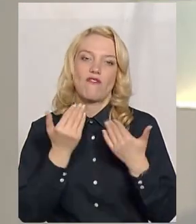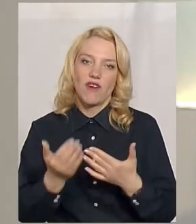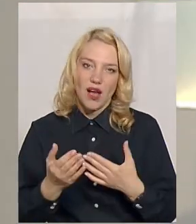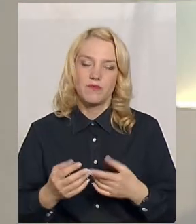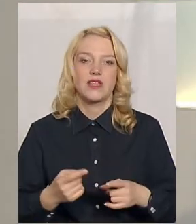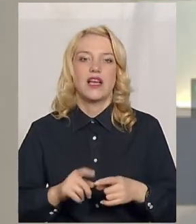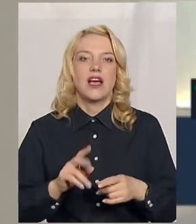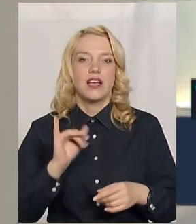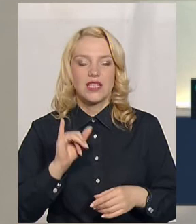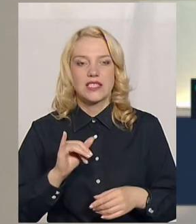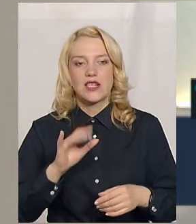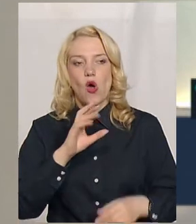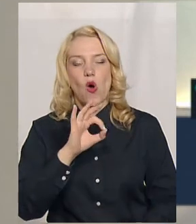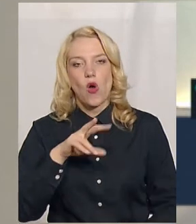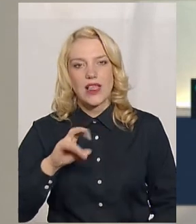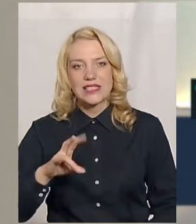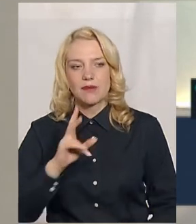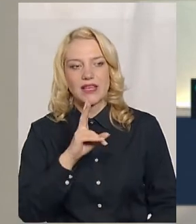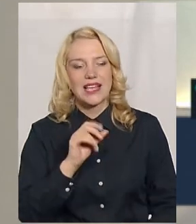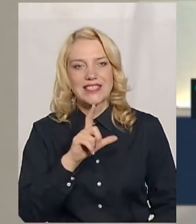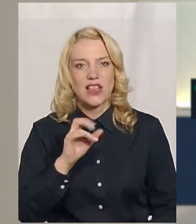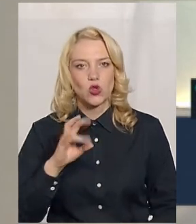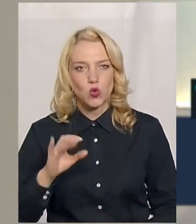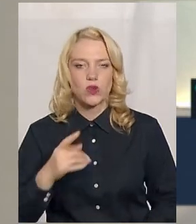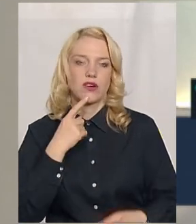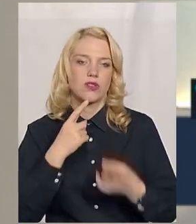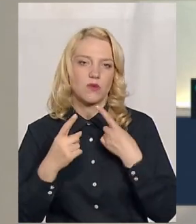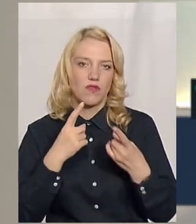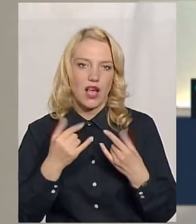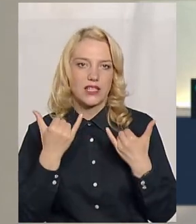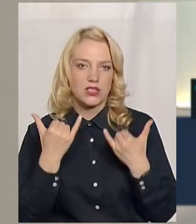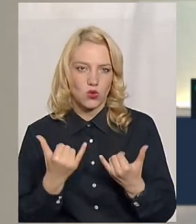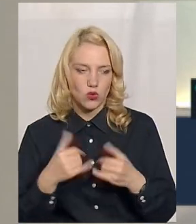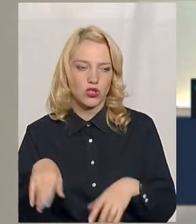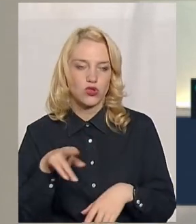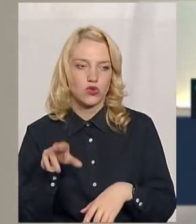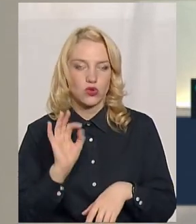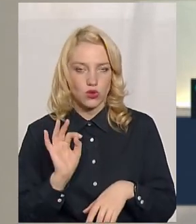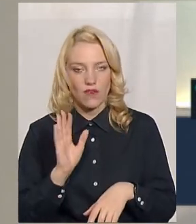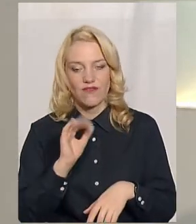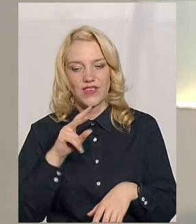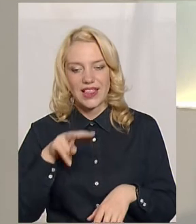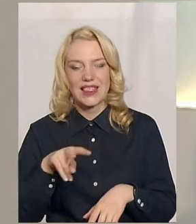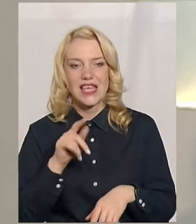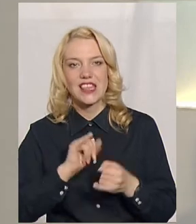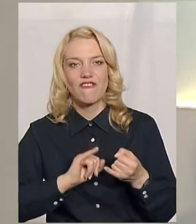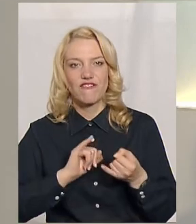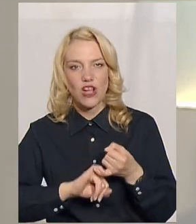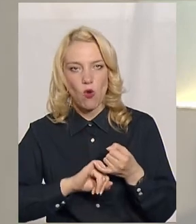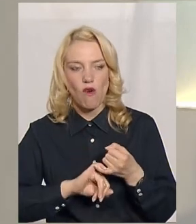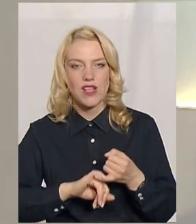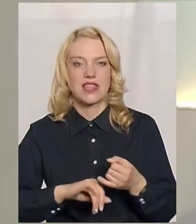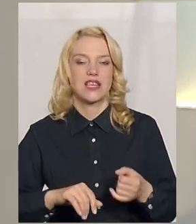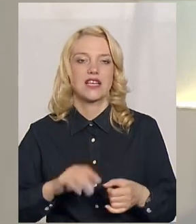Дякуємо вам. Із Олександром Кесендруком ми спілкувалися сьогодні щодо ВІЛ-інфікованих і